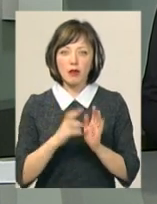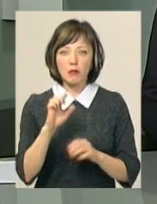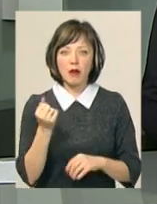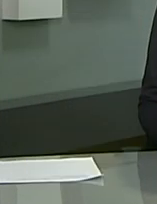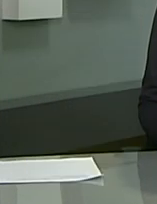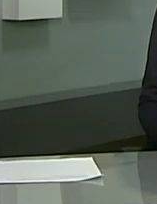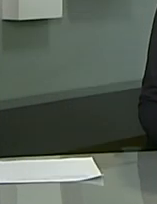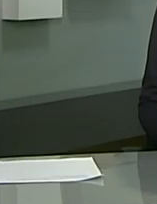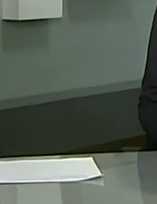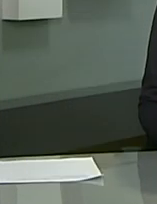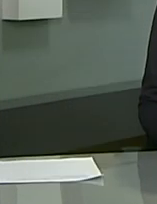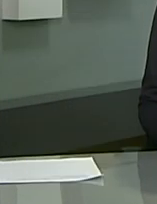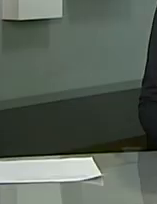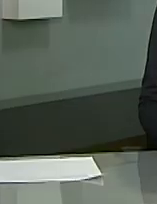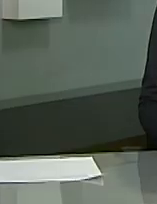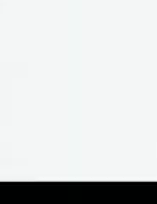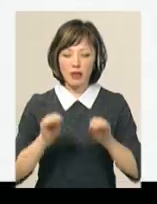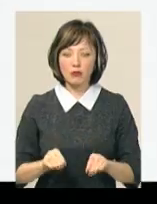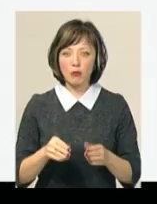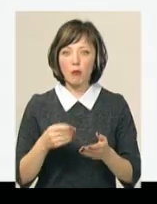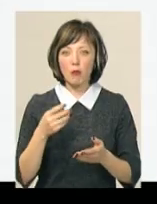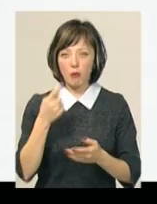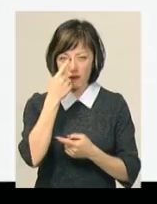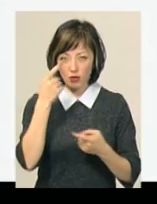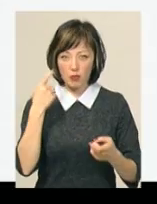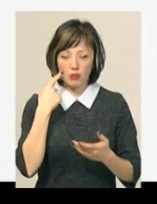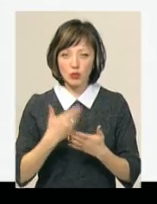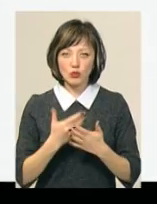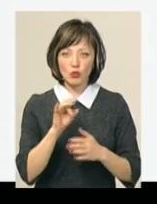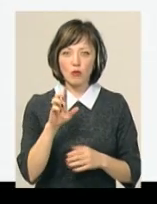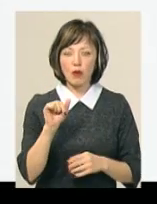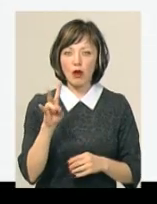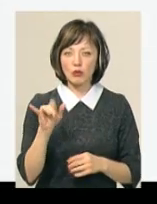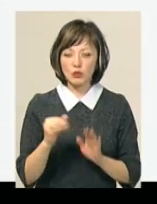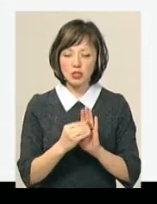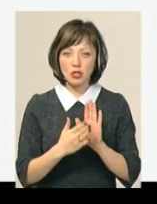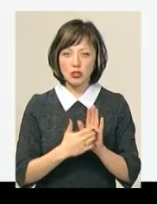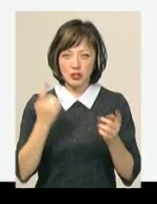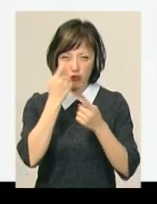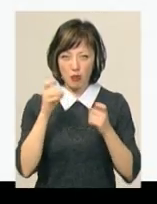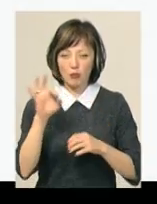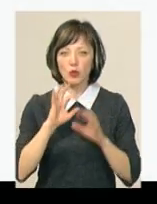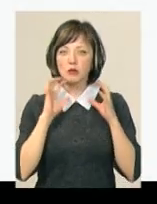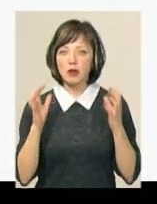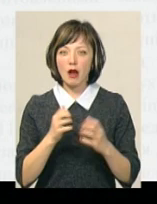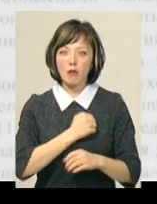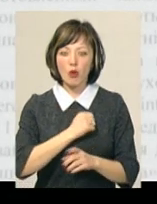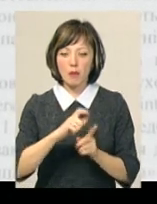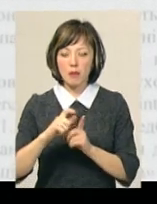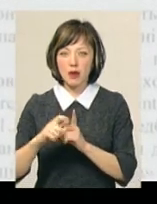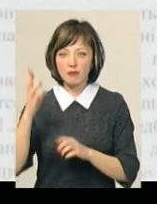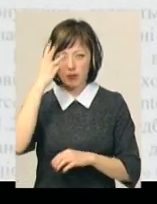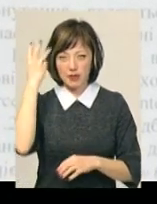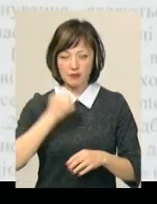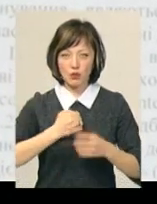«Страна.юей» оприлюднила текст повідомлення про підозру Володимиру Рубану. У ньому і зазначена інформація щодо зберігання боєприпасів у